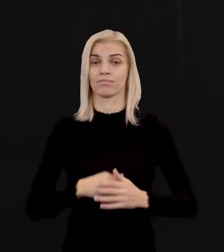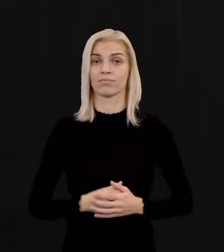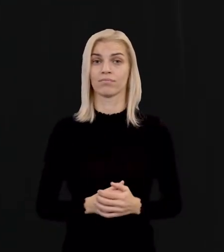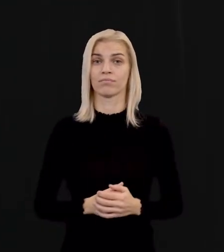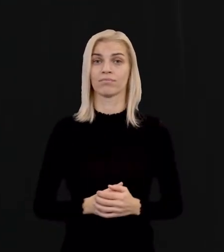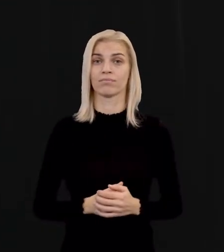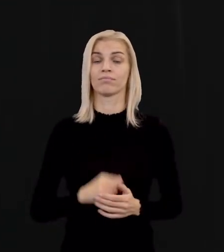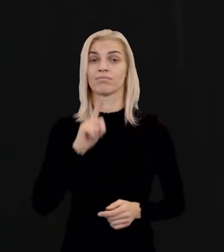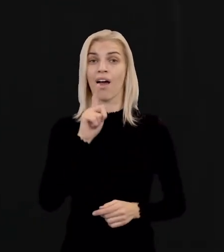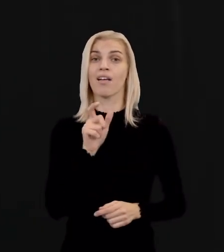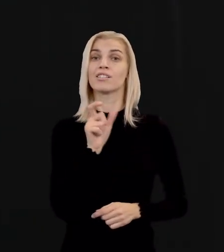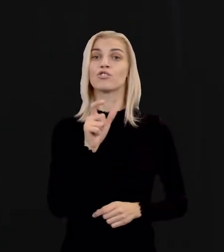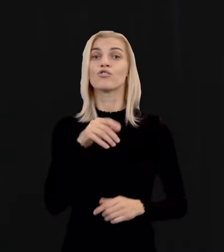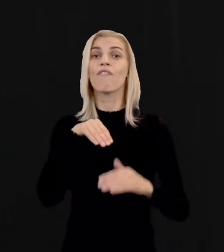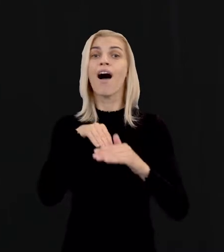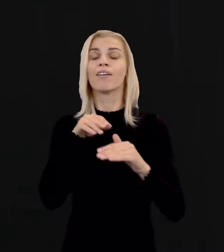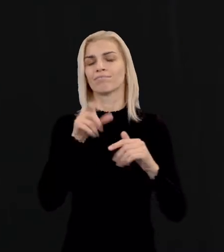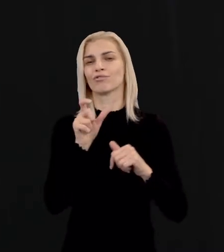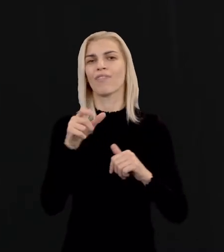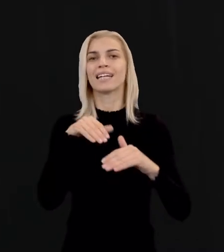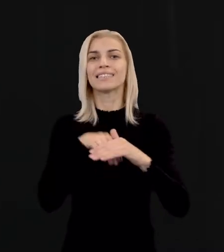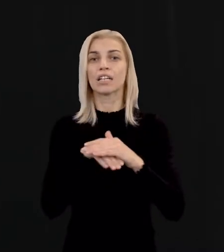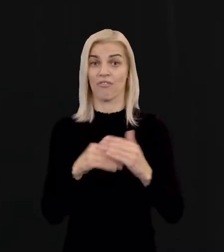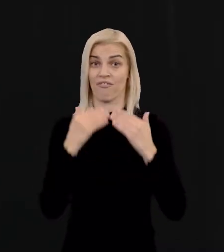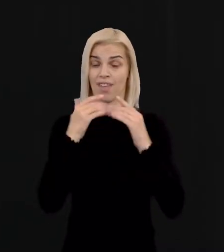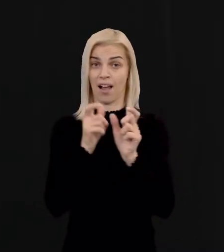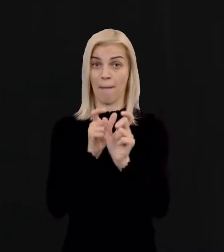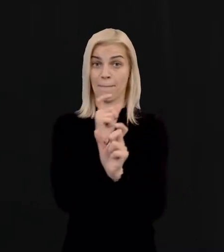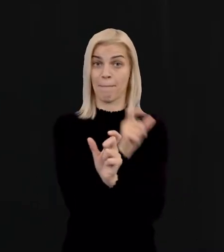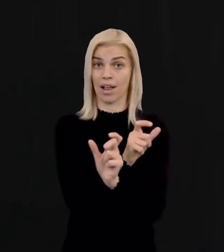slova do slovnej zásoby nepribúdajú len vďaka predpona.